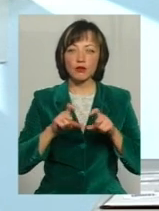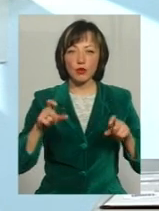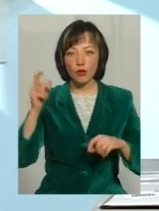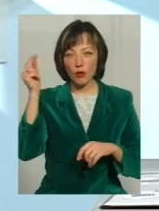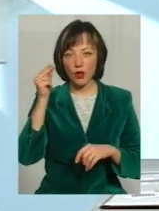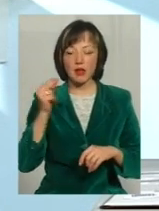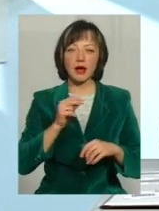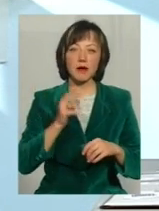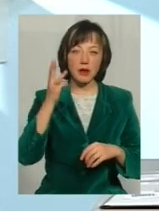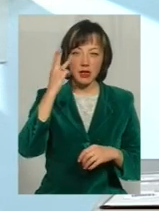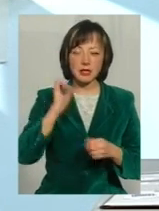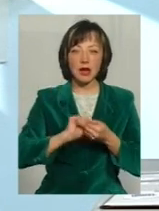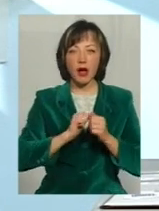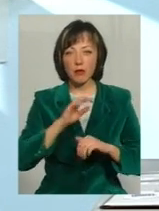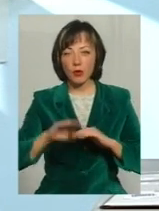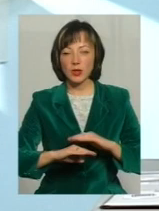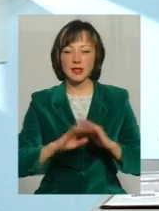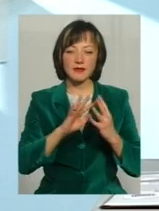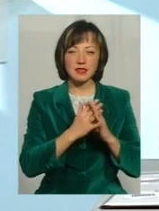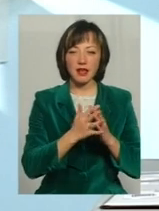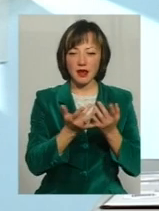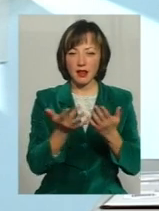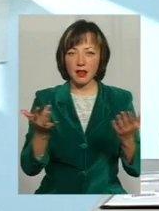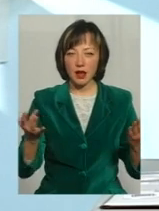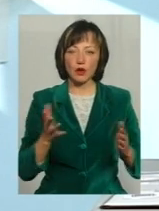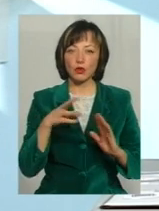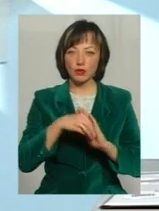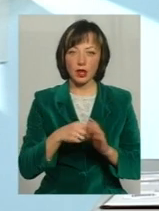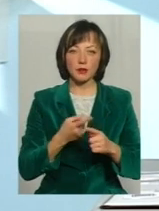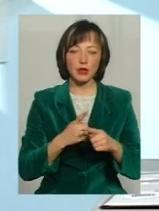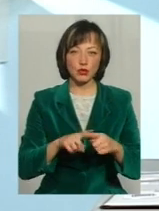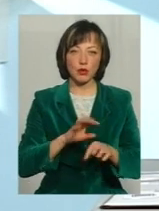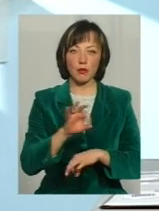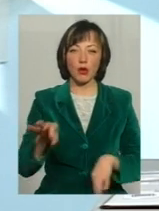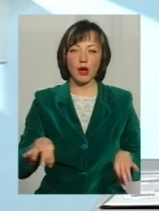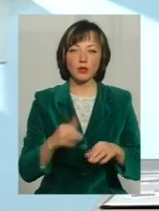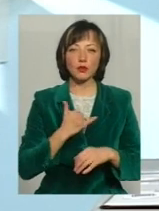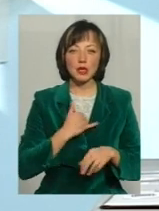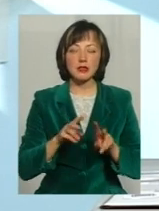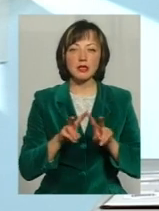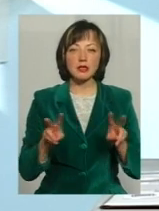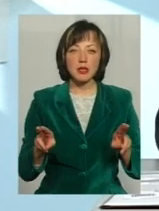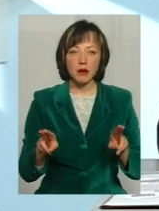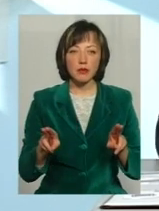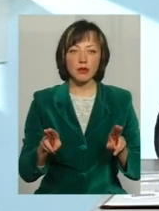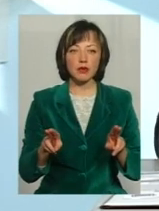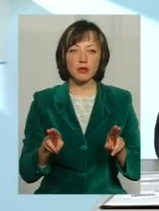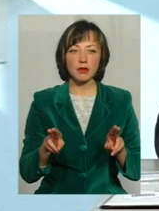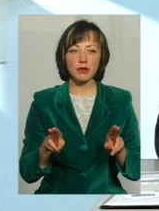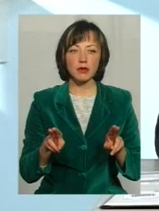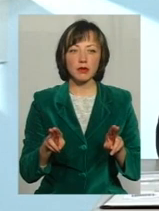Хмельницькій, а також в сільську місцевість І вже долучаємося до цього проєкту В нас так само колеги вже